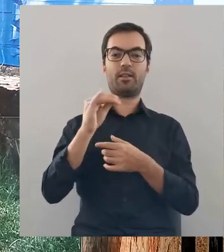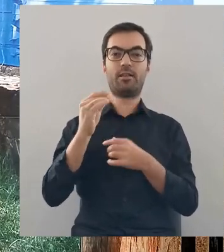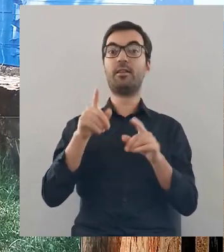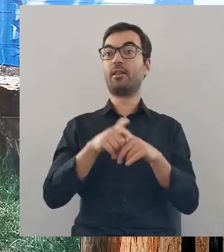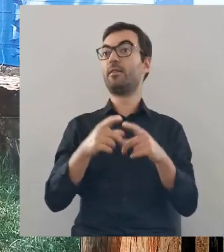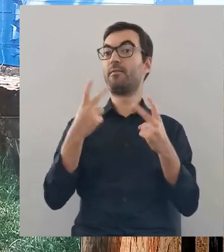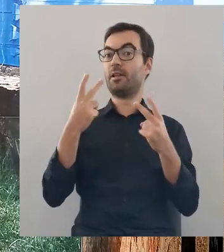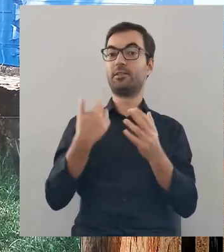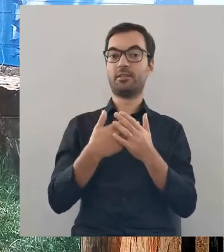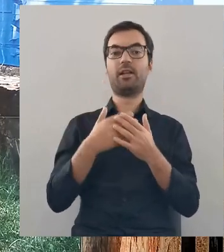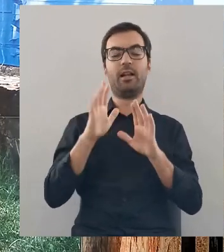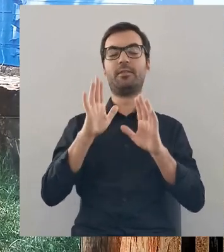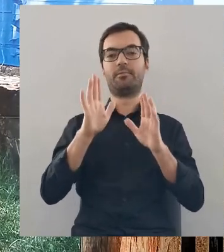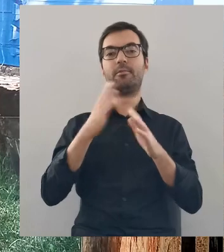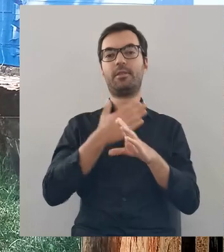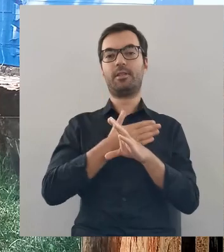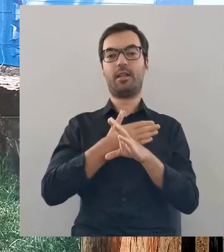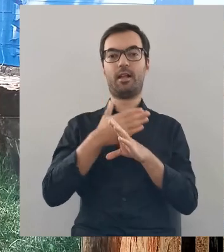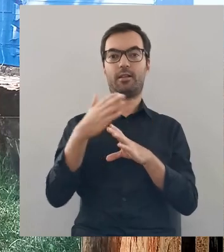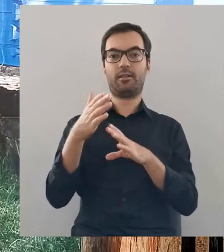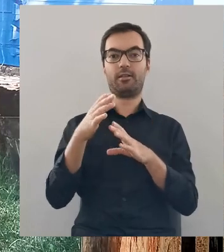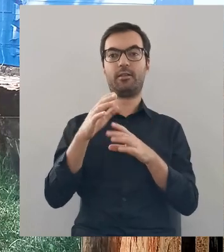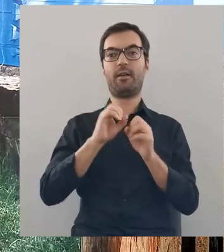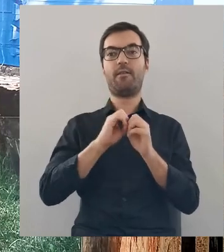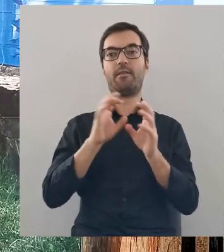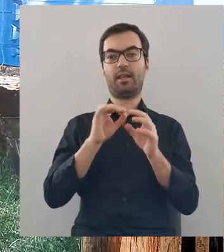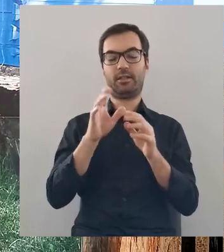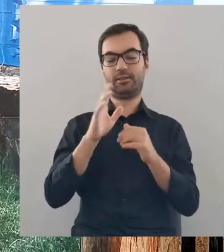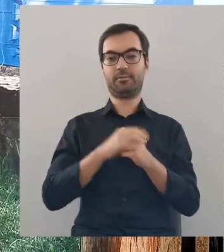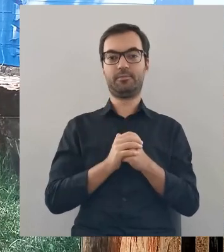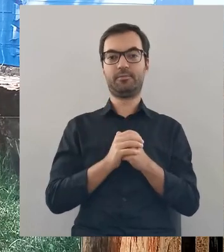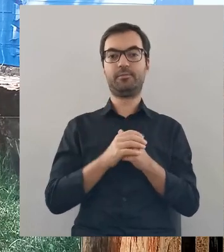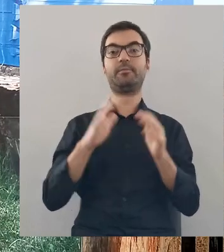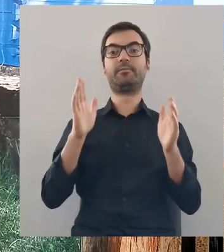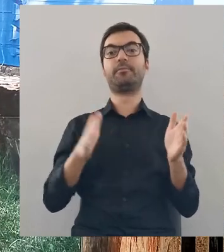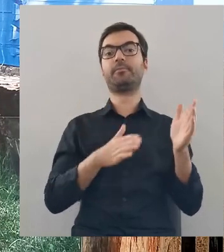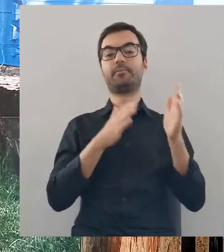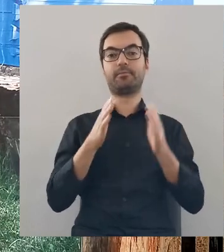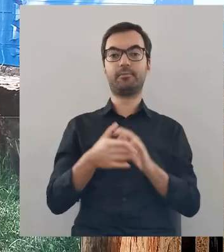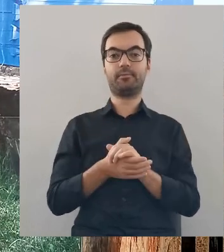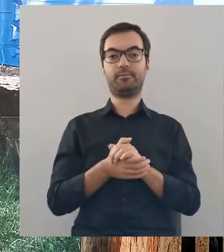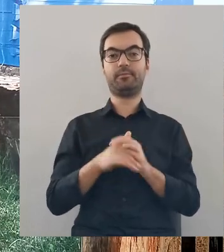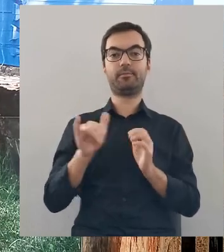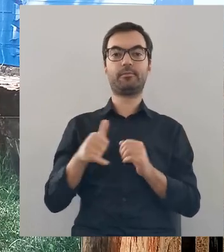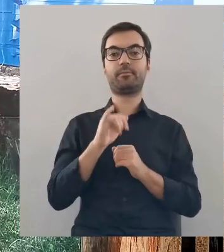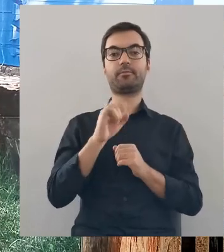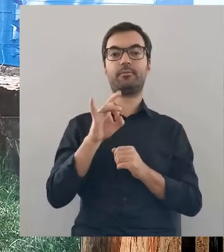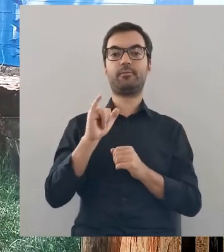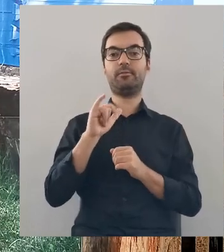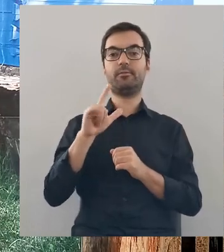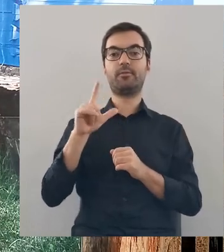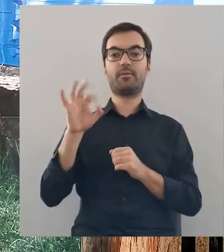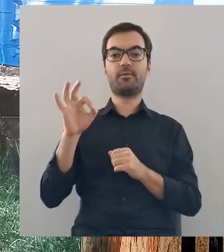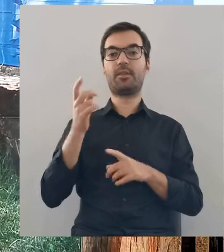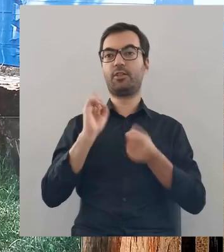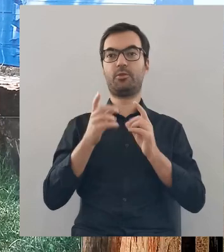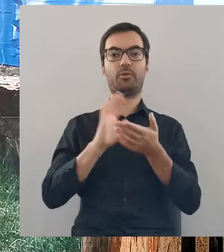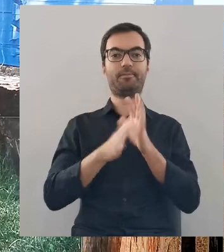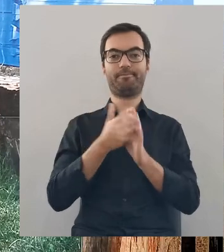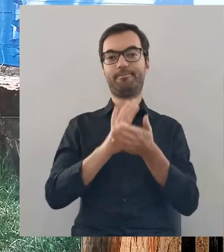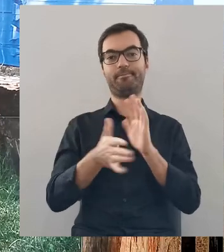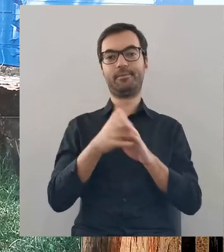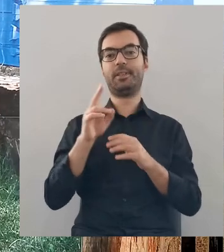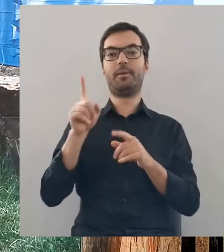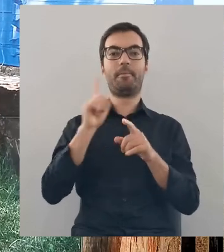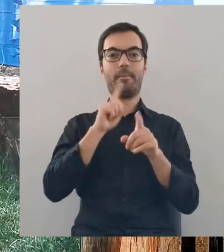obowiązywał, co jest nie bez znaczenia, ale to w dalszej części naszej historii będzie istotne. W każdym razie Jagiełło, jak słyszymy,